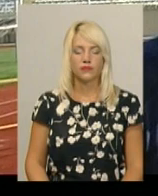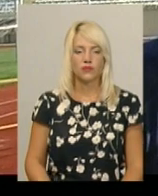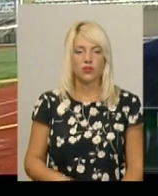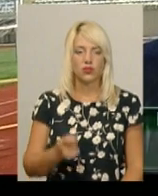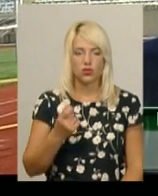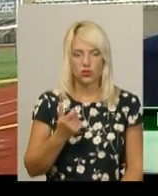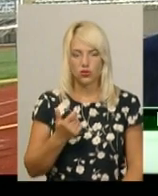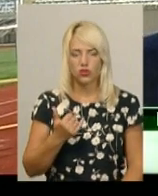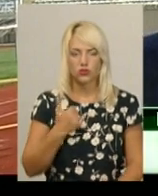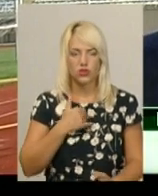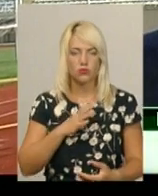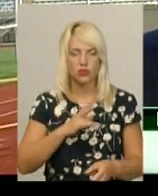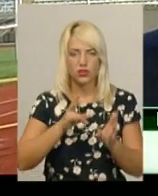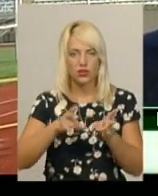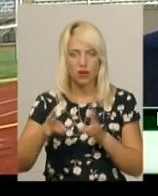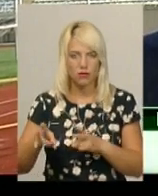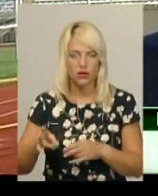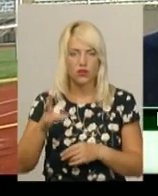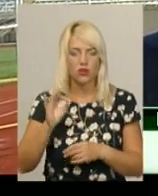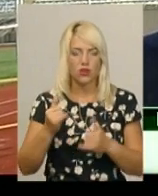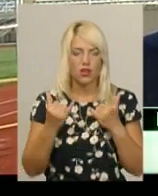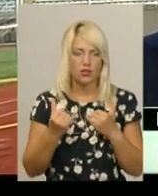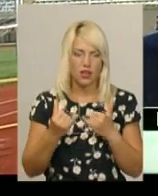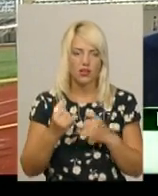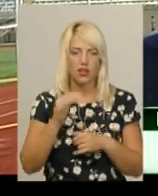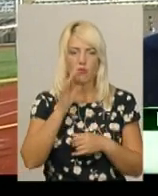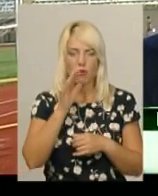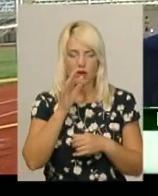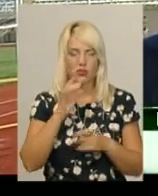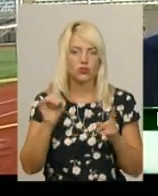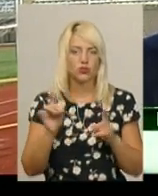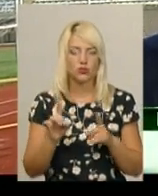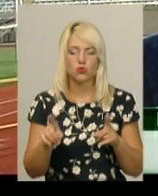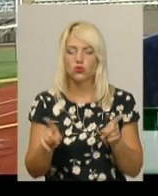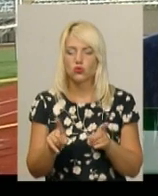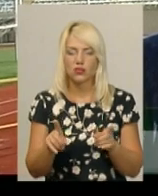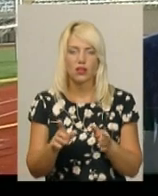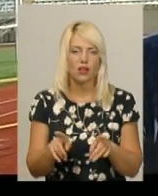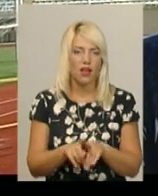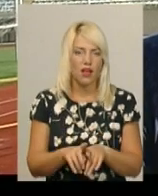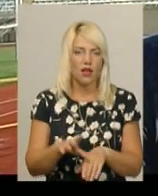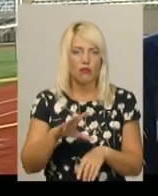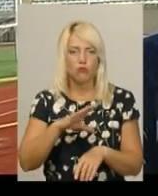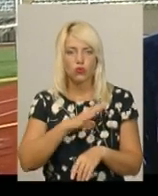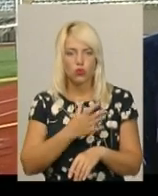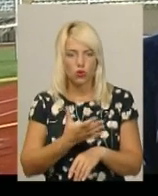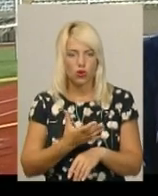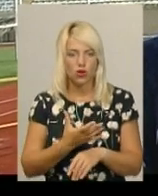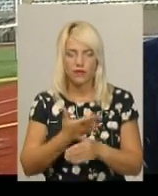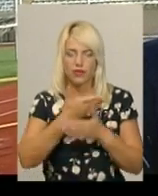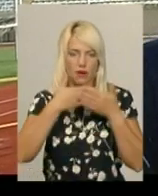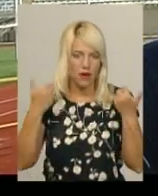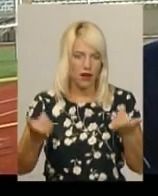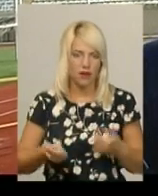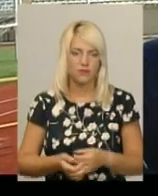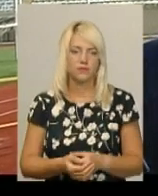травми, але на даний момент так, щоб щось було таке, немає.